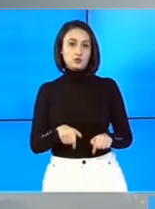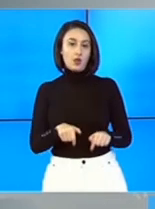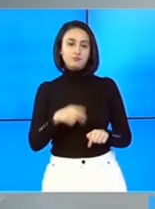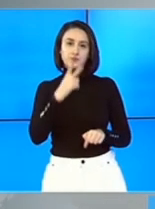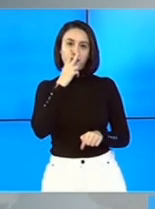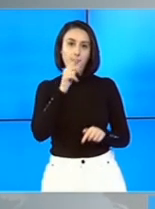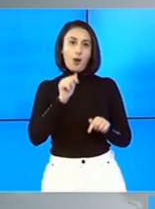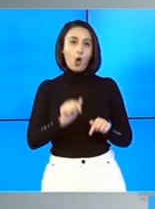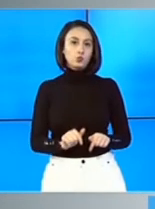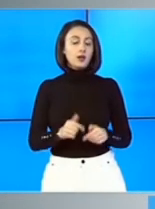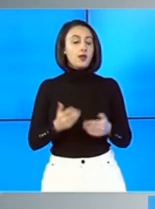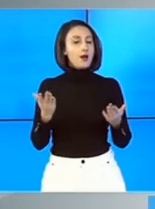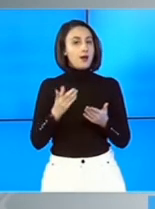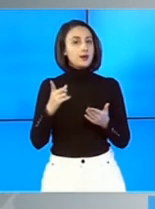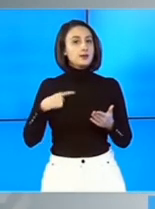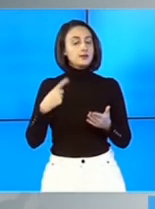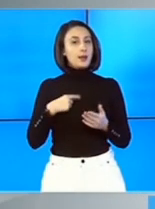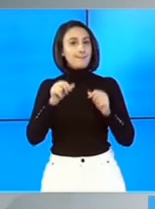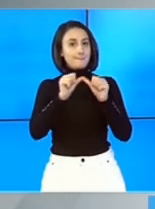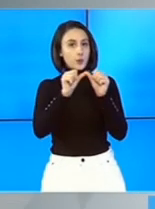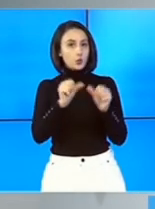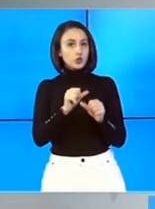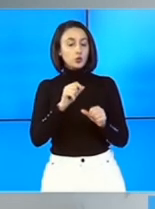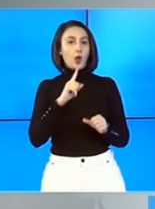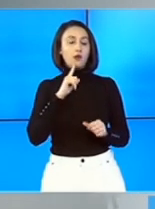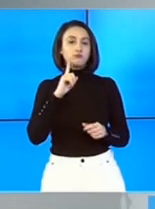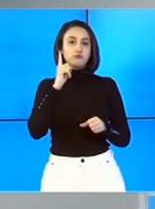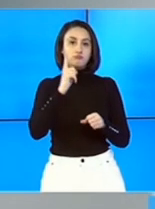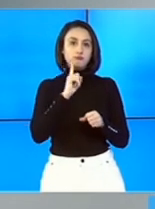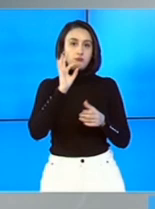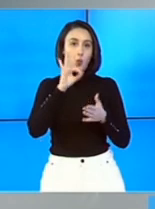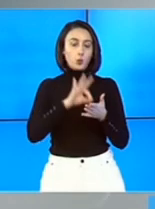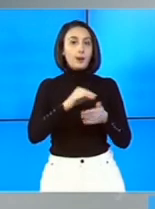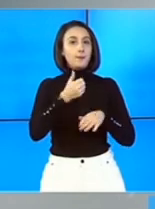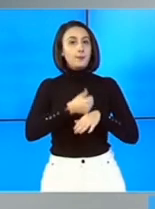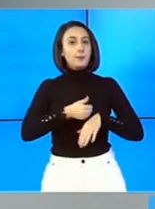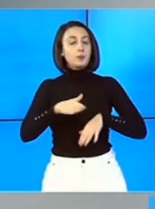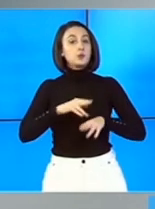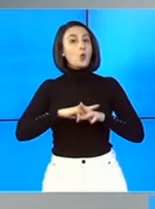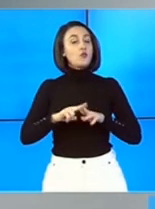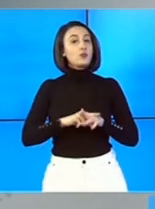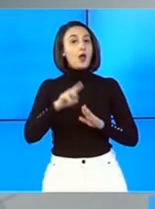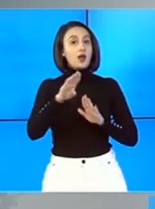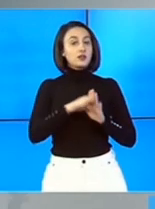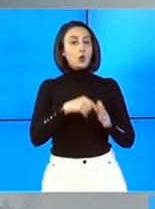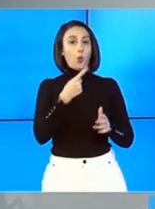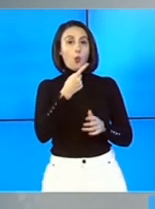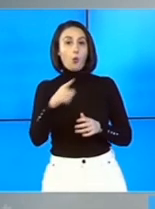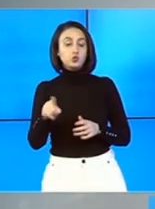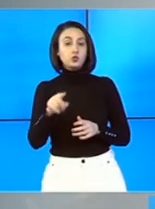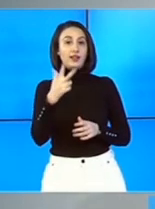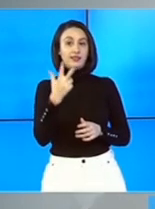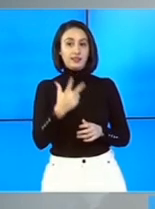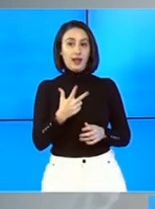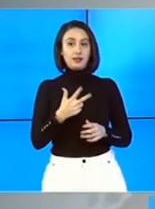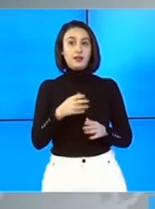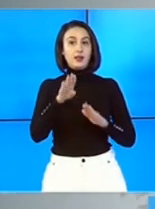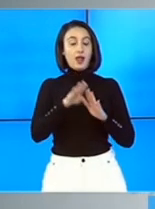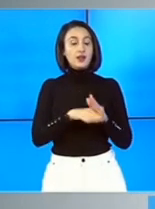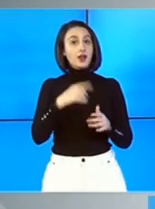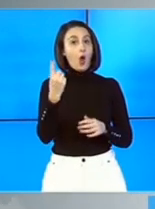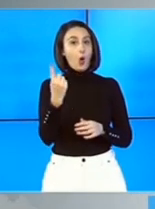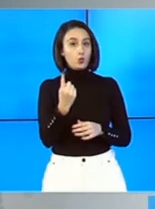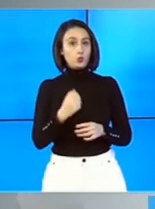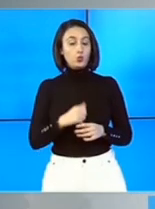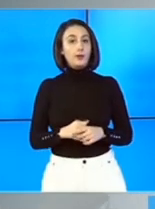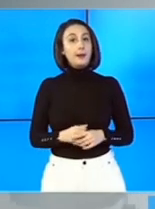Să vedem acum care este procedura desemnării premierului. Potrivit articolului 103 aliniatul